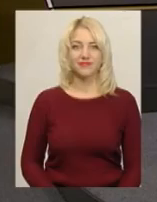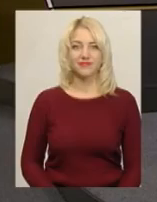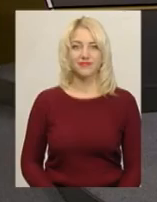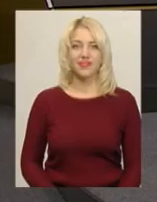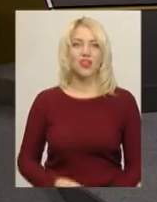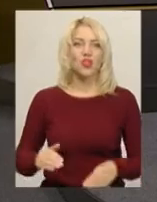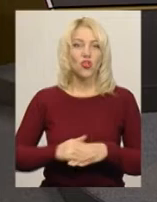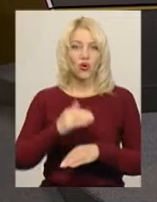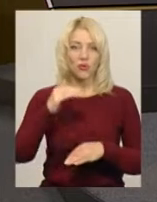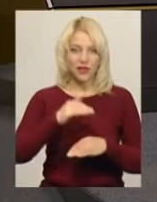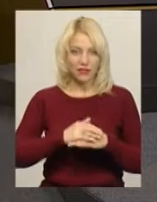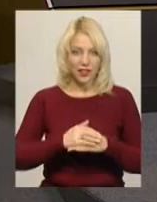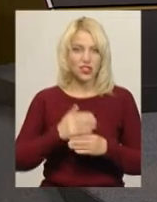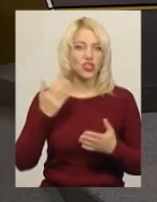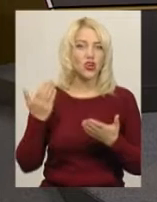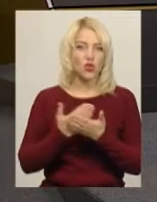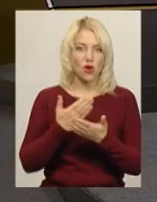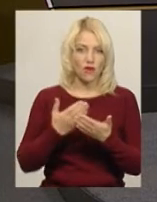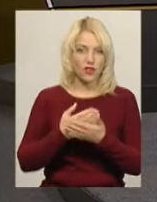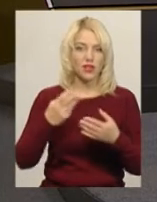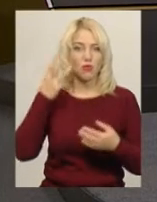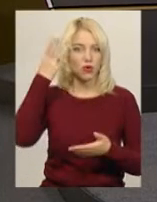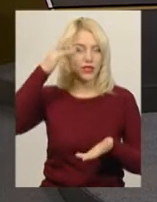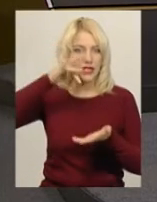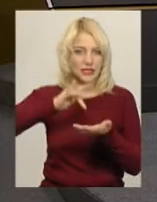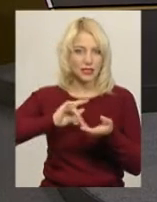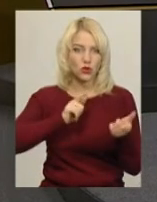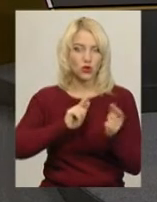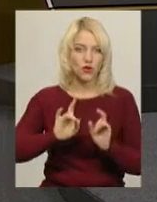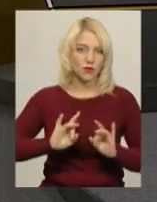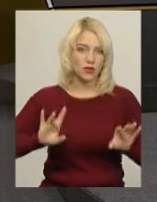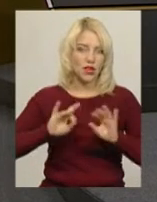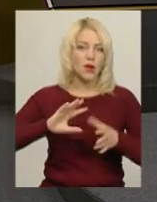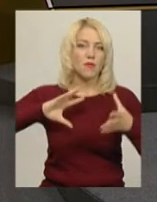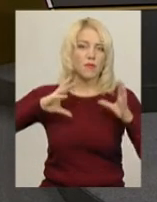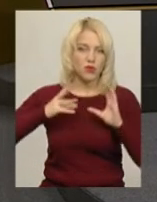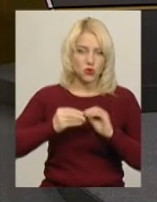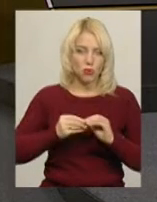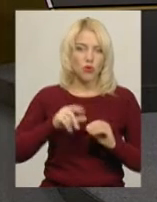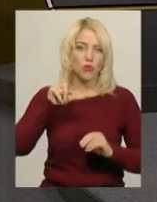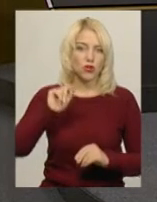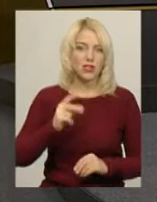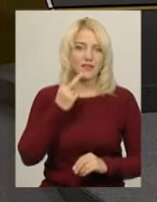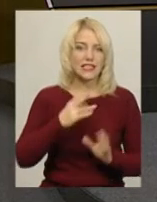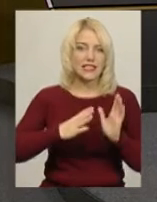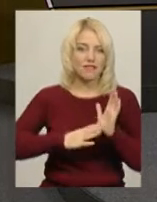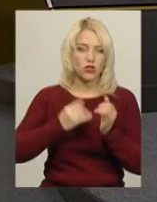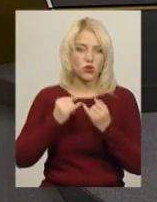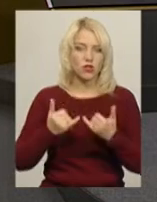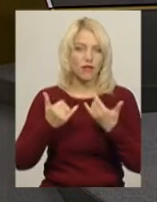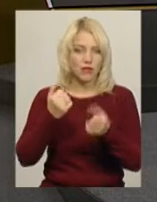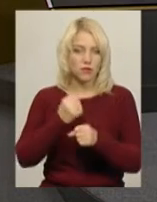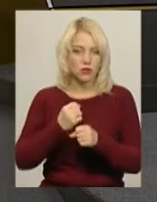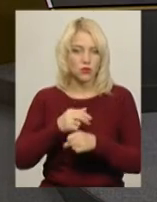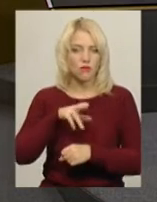Доброго вечора. Служба новин Суспільного мовника «Поділля Центр» готова підбити інформаційний підсмок понеділка, 29 жовтня. Для вас працює